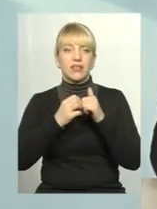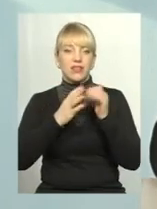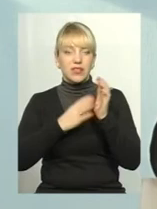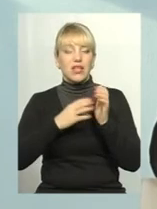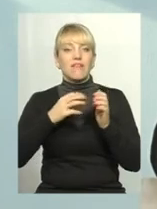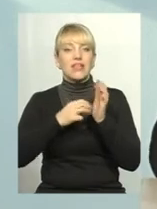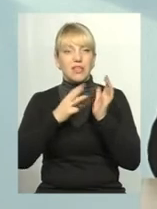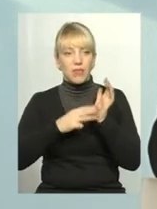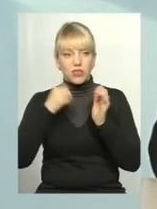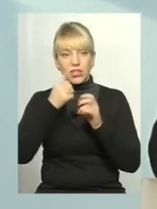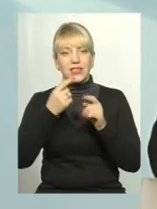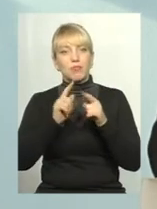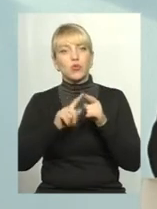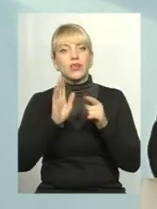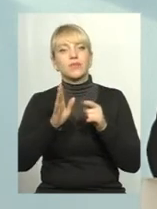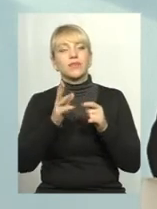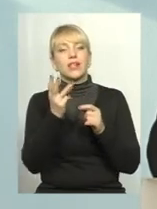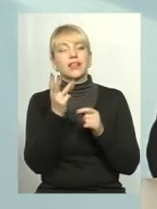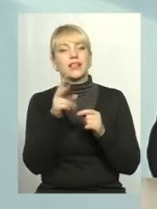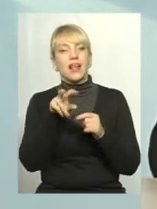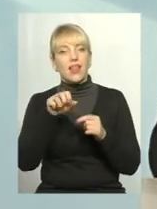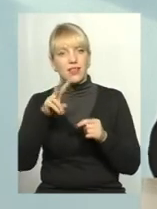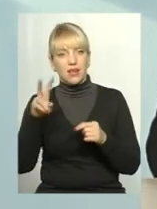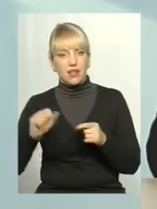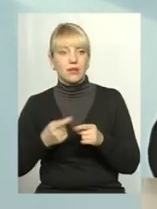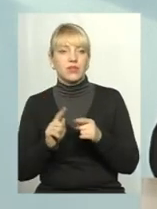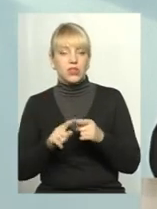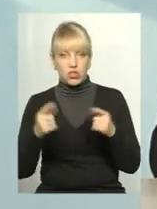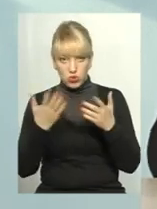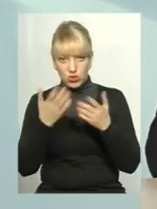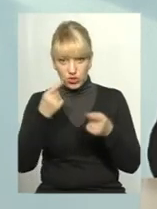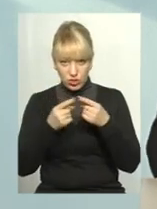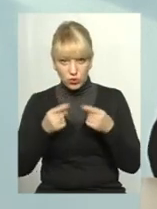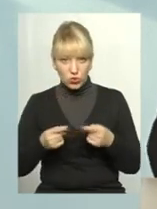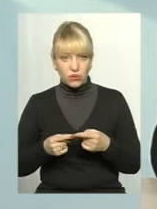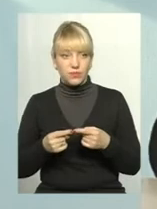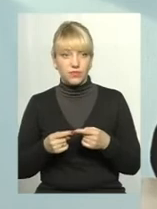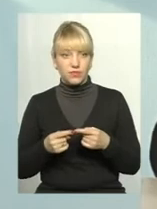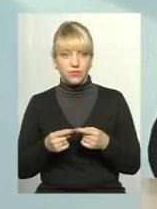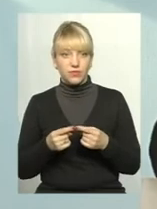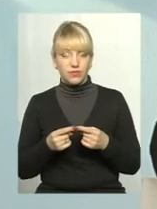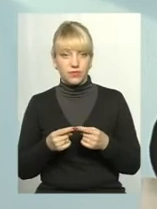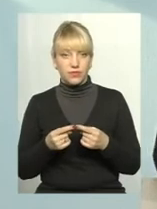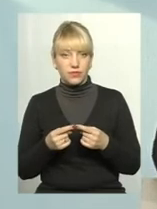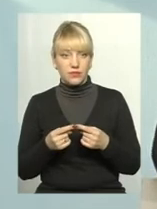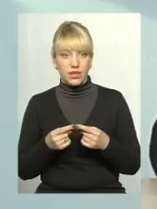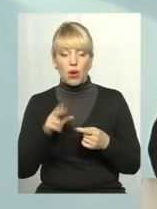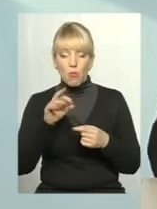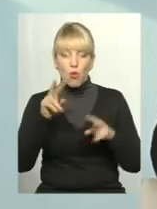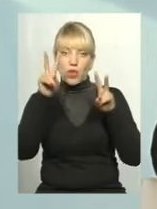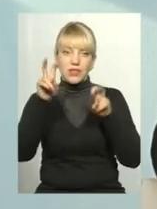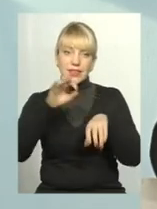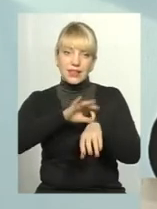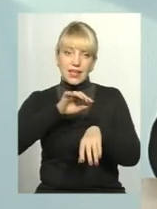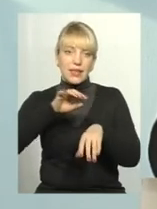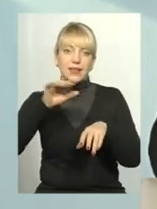Тобто, в ідеалі, якщо ці реформи йдуть чітко по термінах